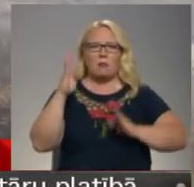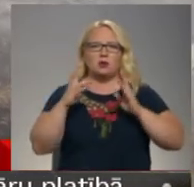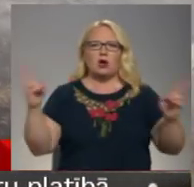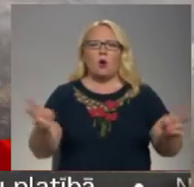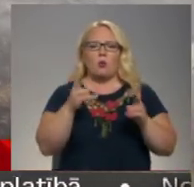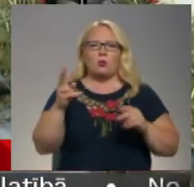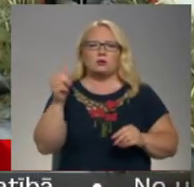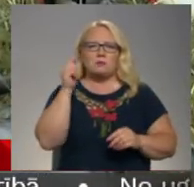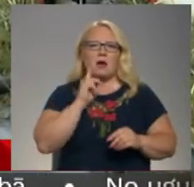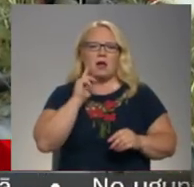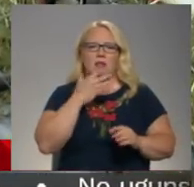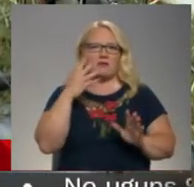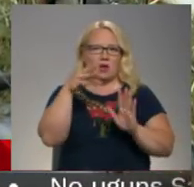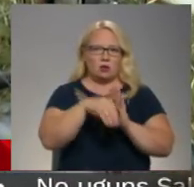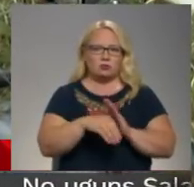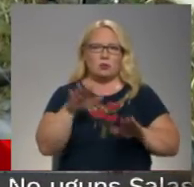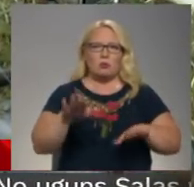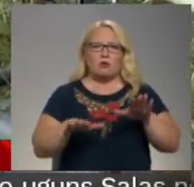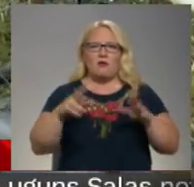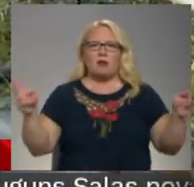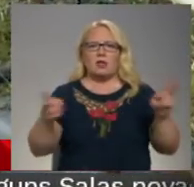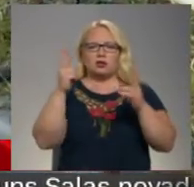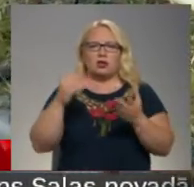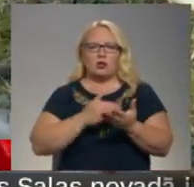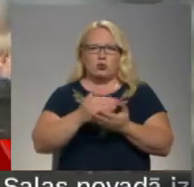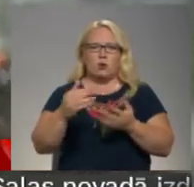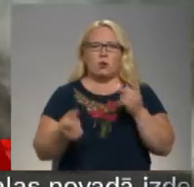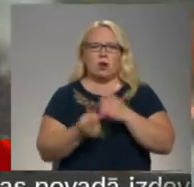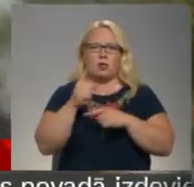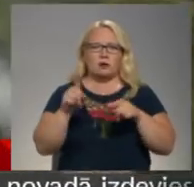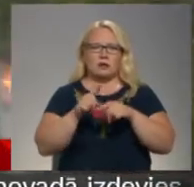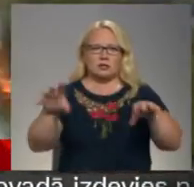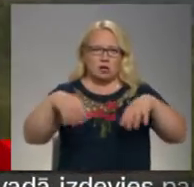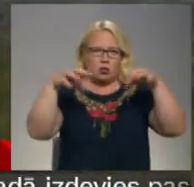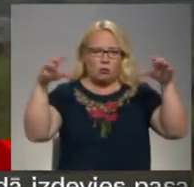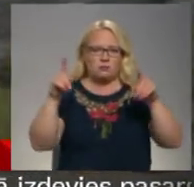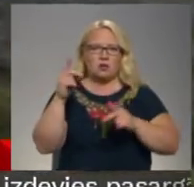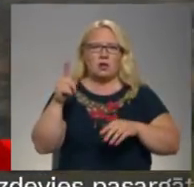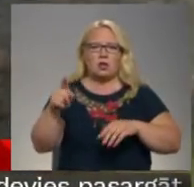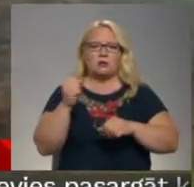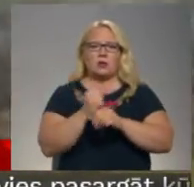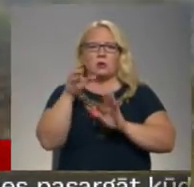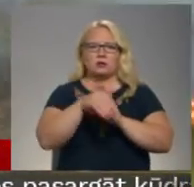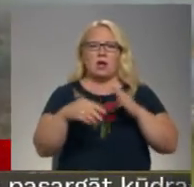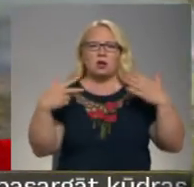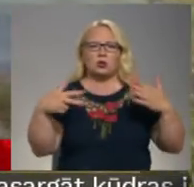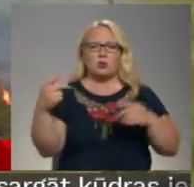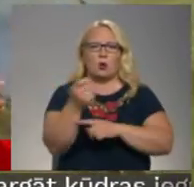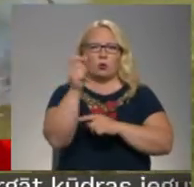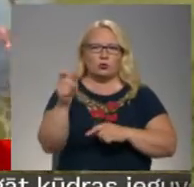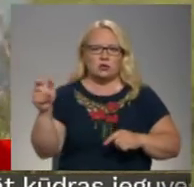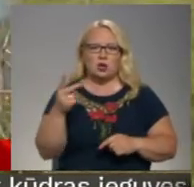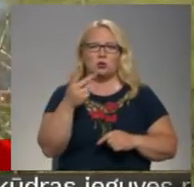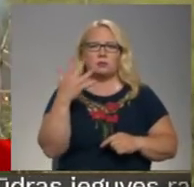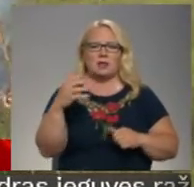pagaidām nav iekļūs, bet purvā degšana turpinās un radies arī sadūmojums. Zēšanas darbos iesaistīt 80 ugunsēsēja, 25